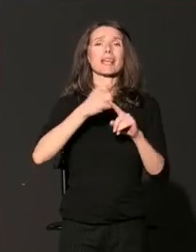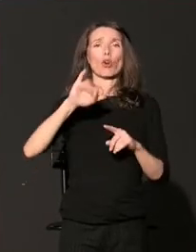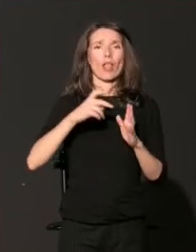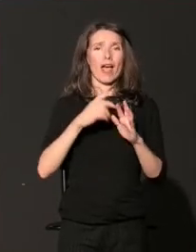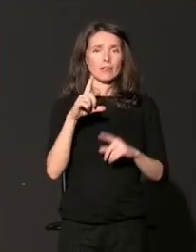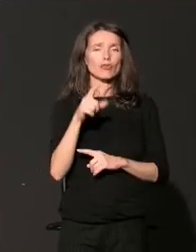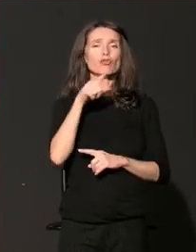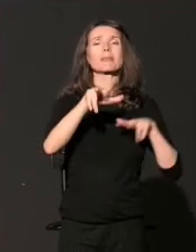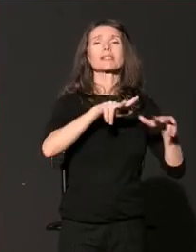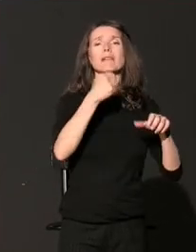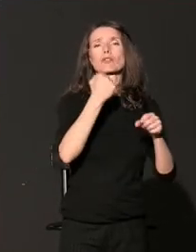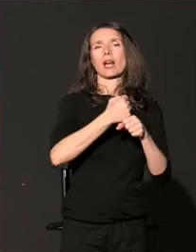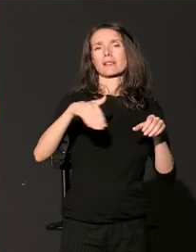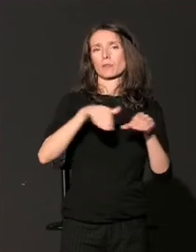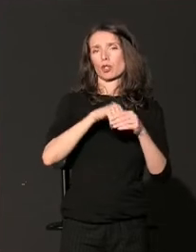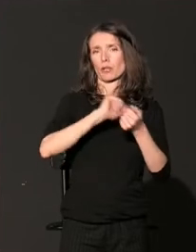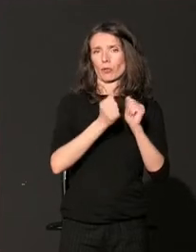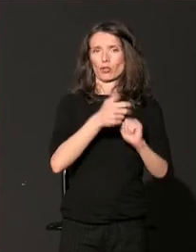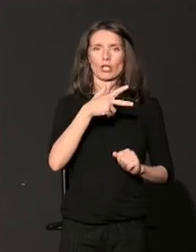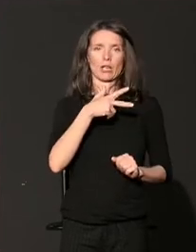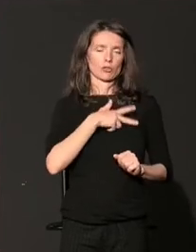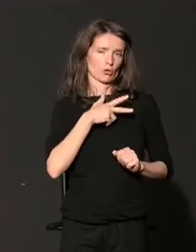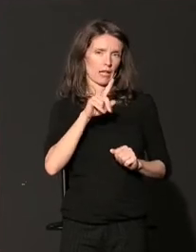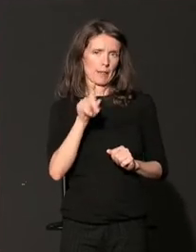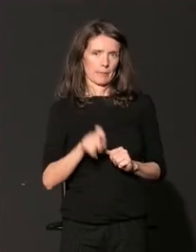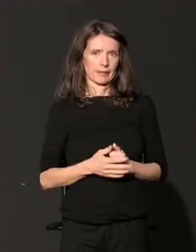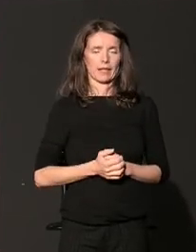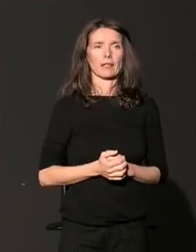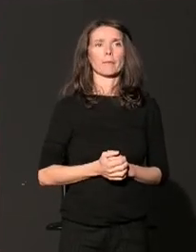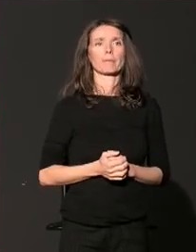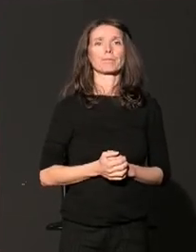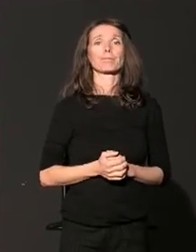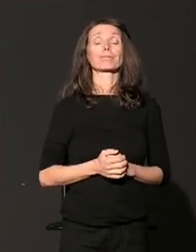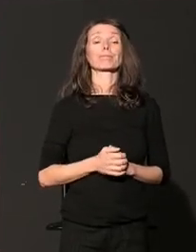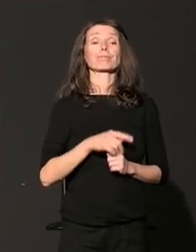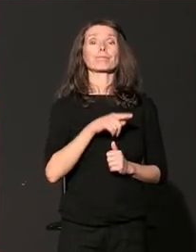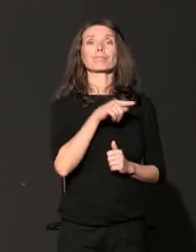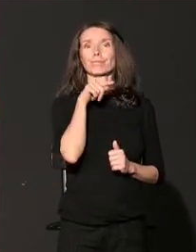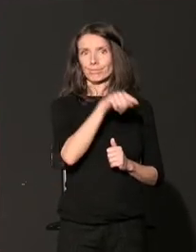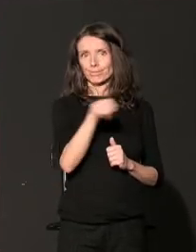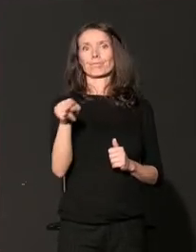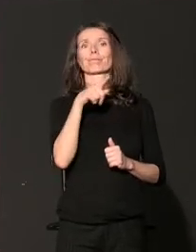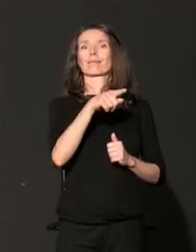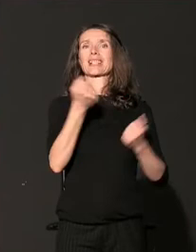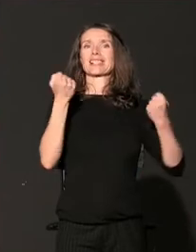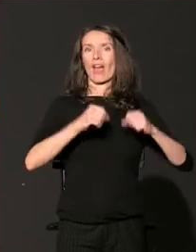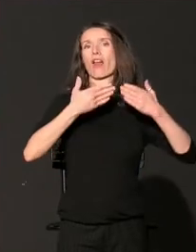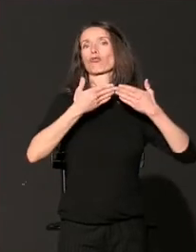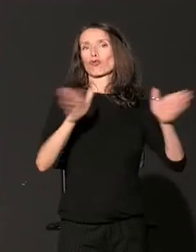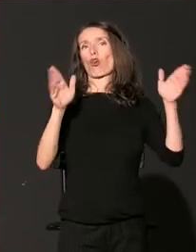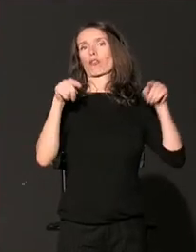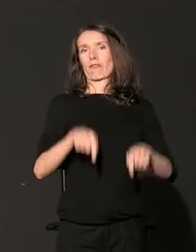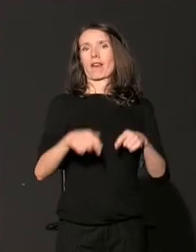Ministarstva za rad, za pošljavanje, boračka i socijalna pitanja koji će izvanično otvoriti ovaj skup. Hvala.